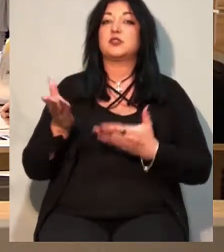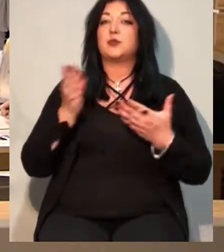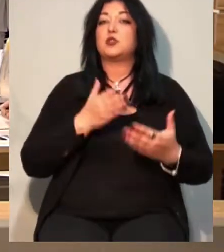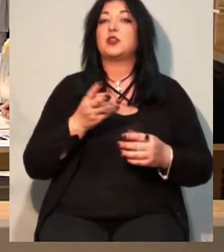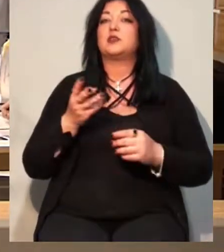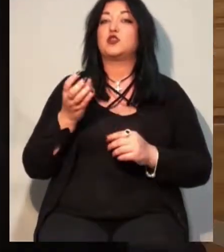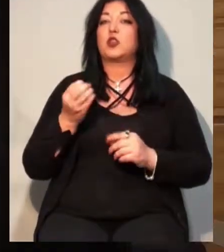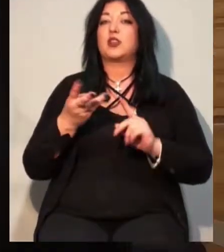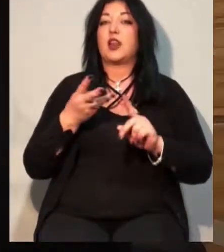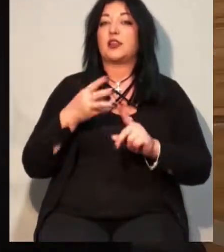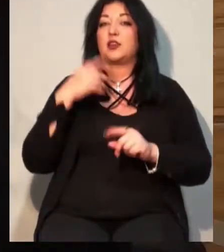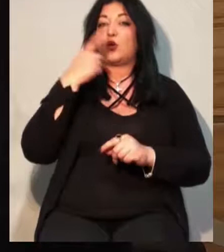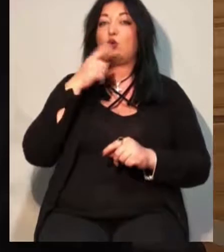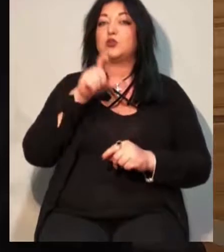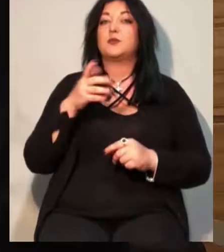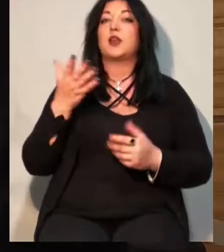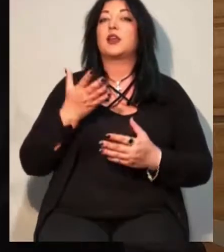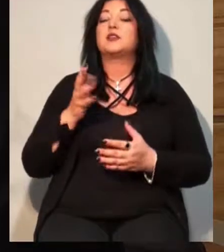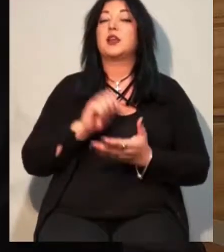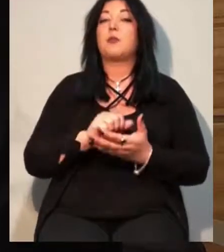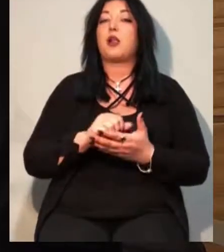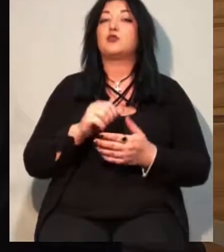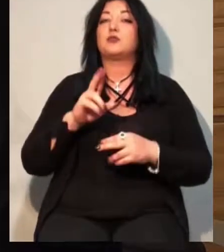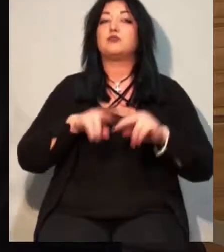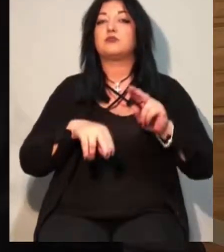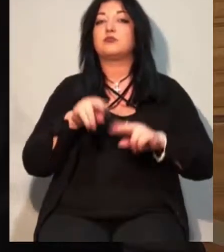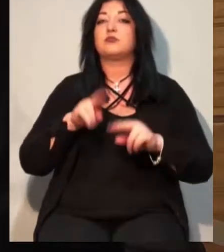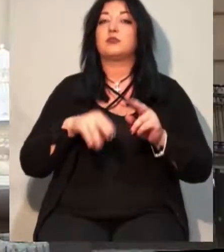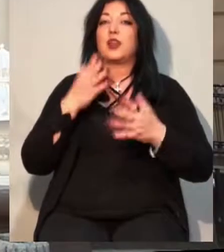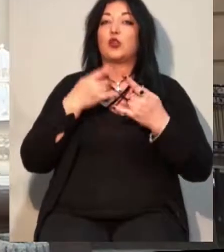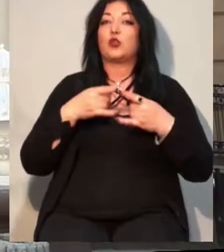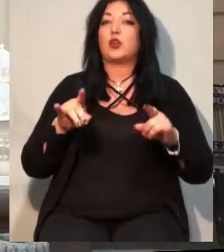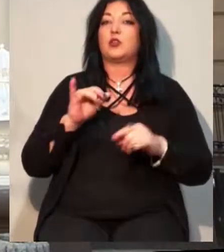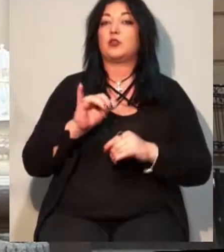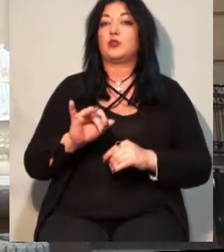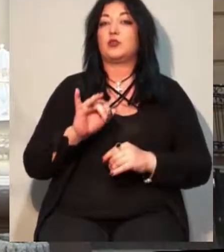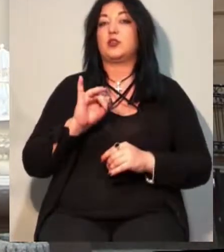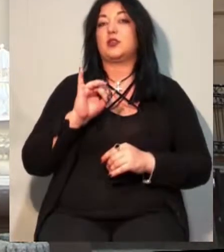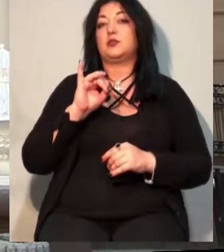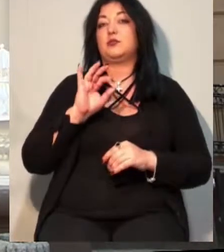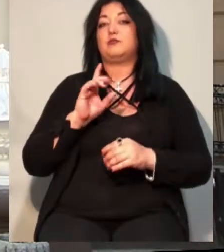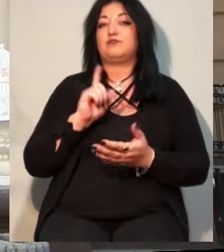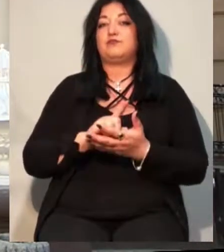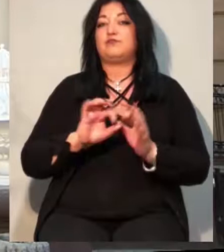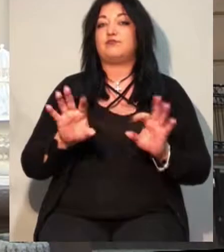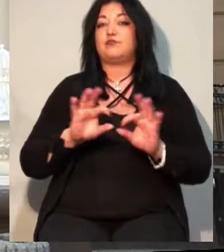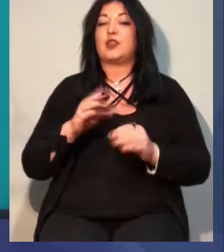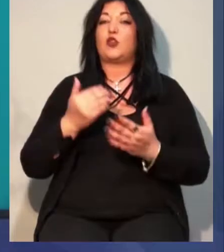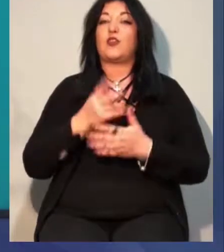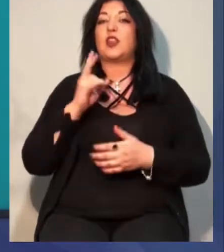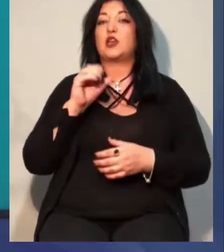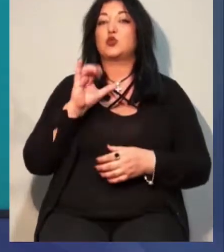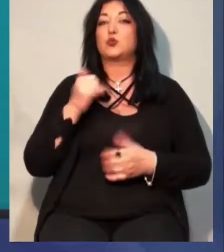компанії, які займалися благоустроєм в літньому театрі, та провести дебати сторін. Олена Логінова, Борис Мисливці, новини на Суспільному, Одеса.